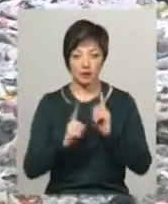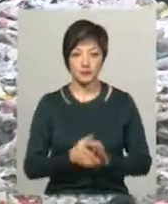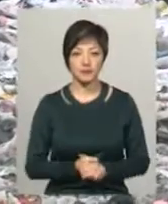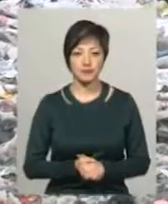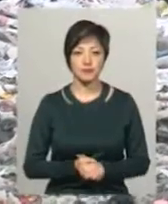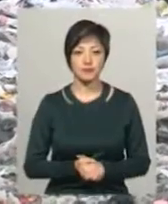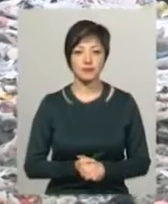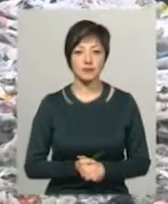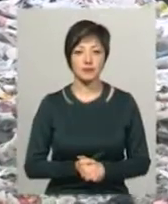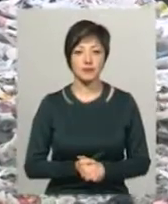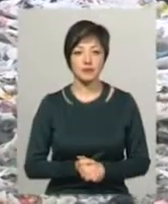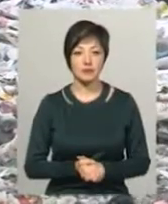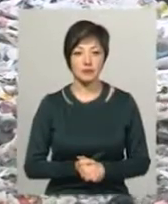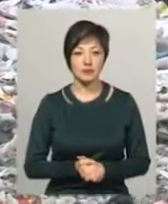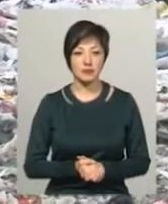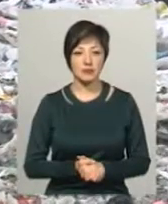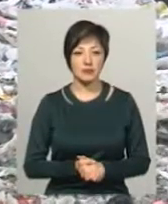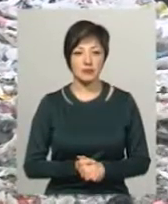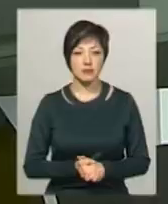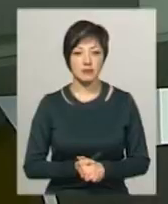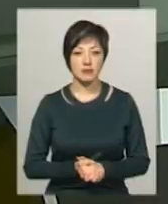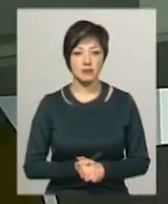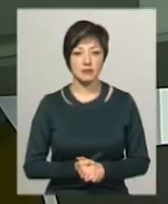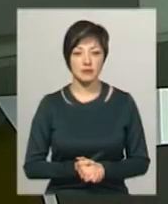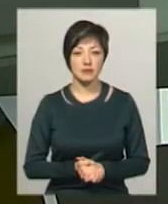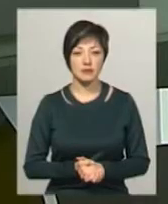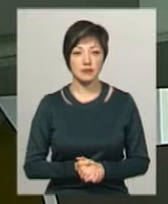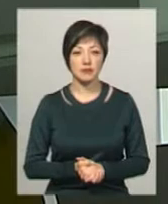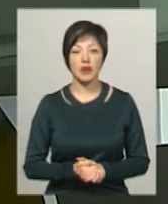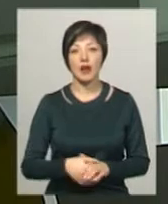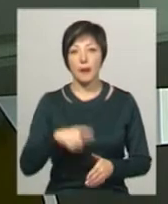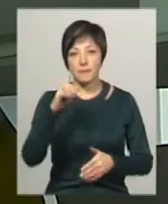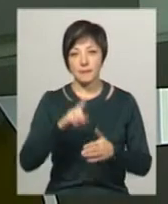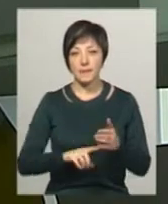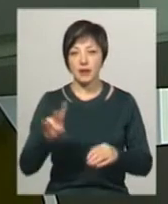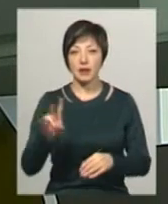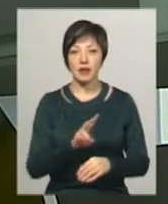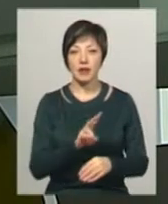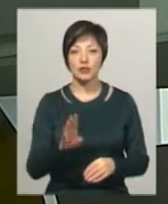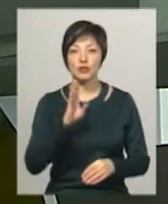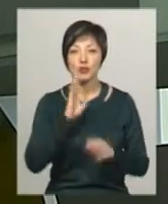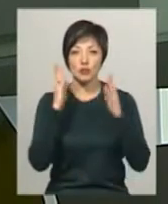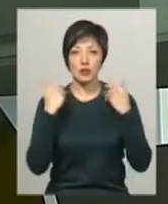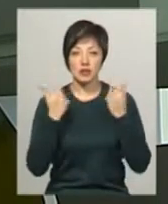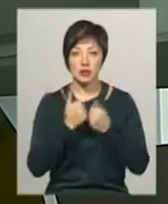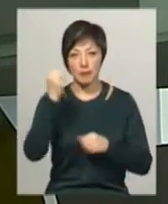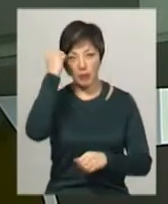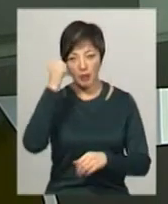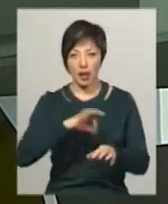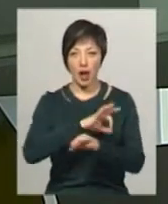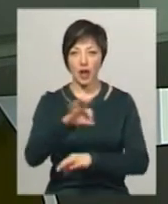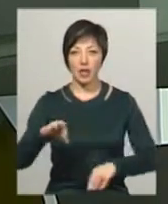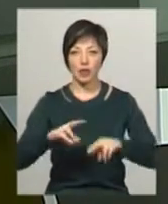Олексюк, Дем'ян Цегольник, новини Поділля Центр. Парафіяни колишнього жіночого Свято-Троїцького монастиря, що є пам'яткою